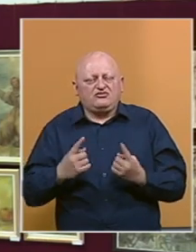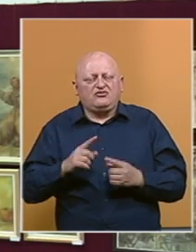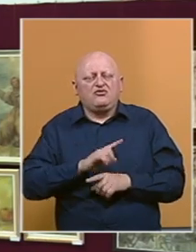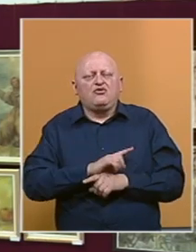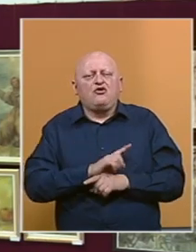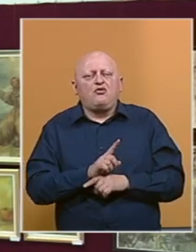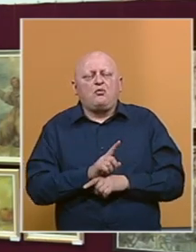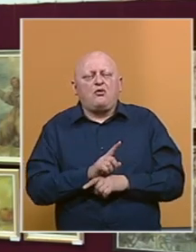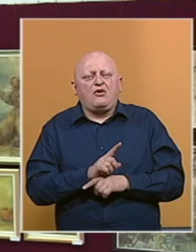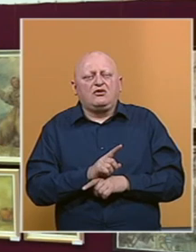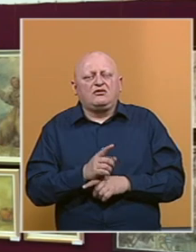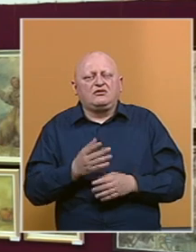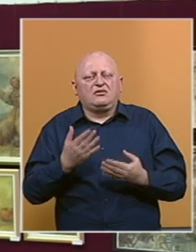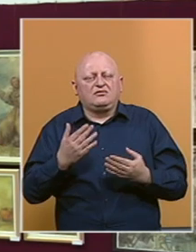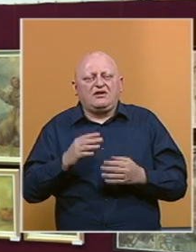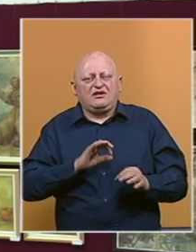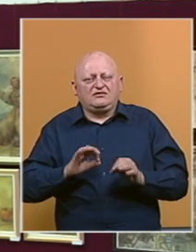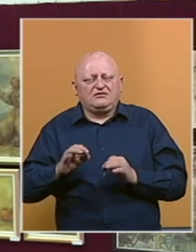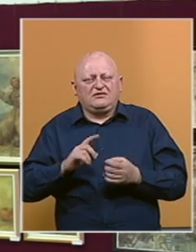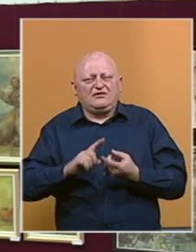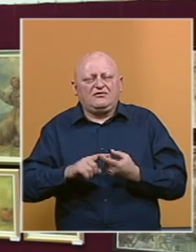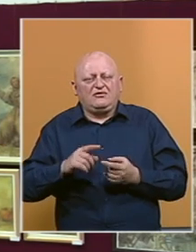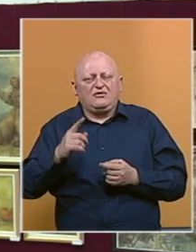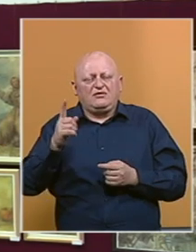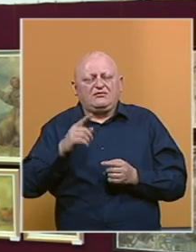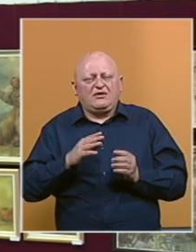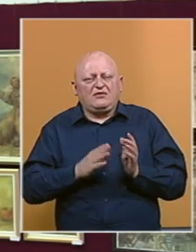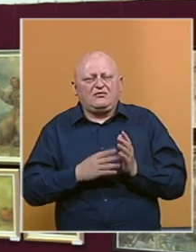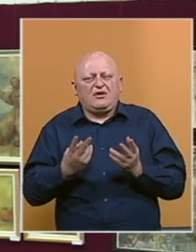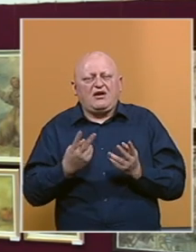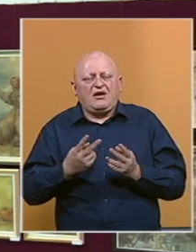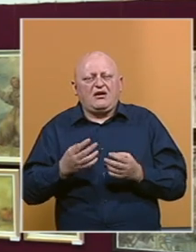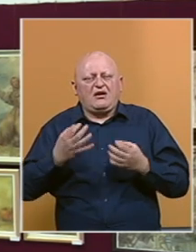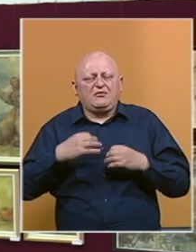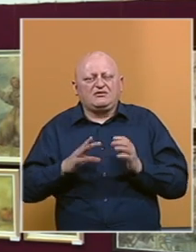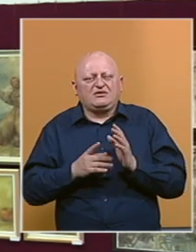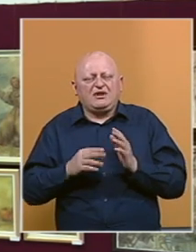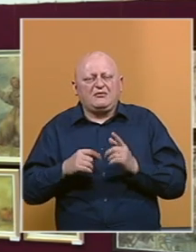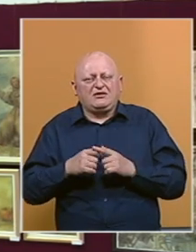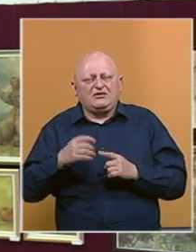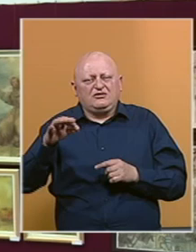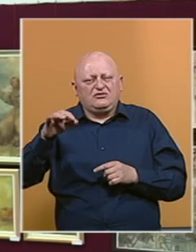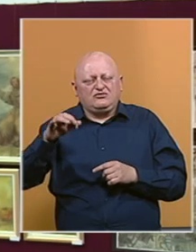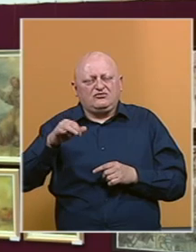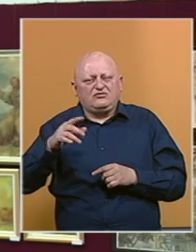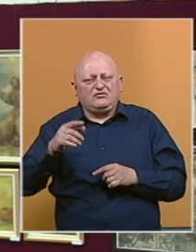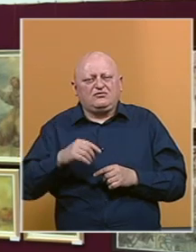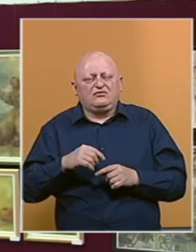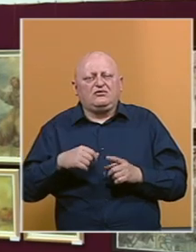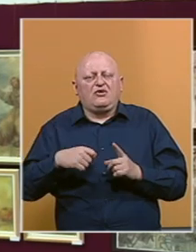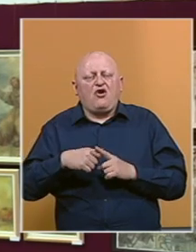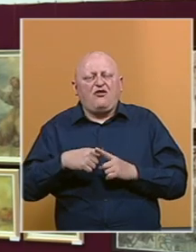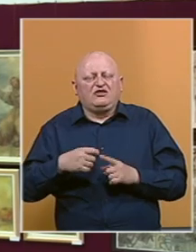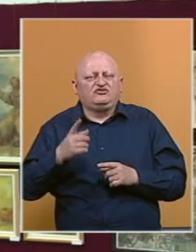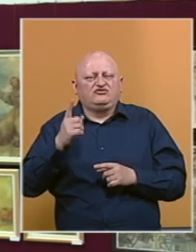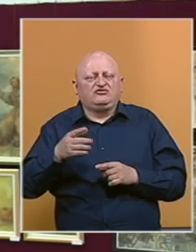momentu, zahaljujući i organizatoru Fra Niniću, kao i predsjedniku napredka i tuzlanske podružnice, gospodinice Kovačeviće,